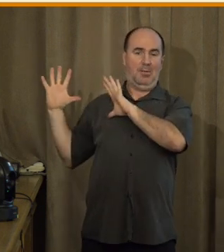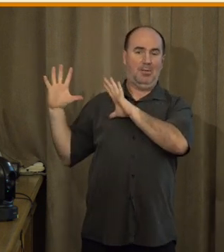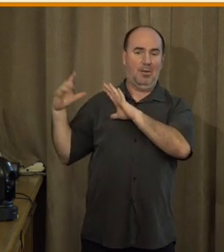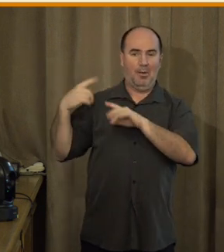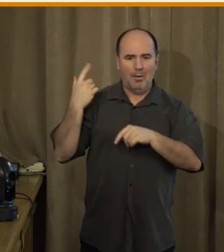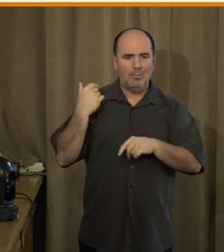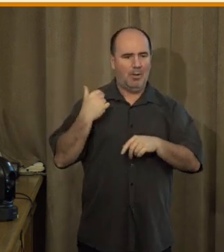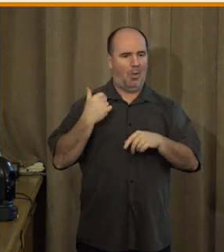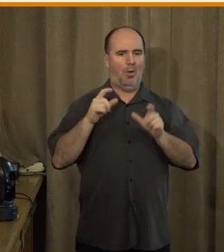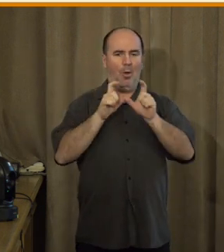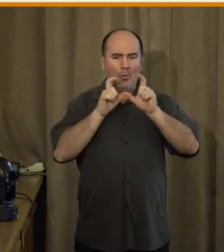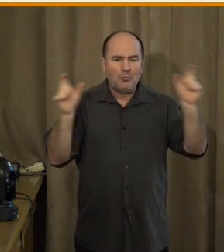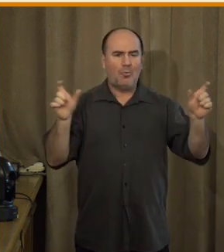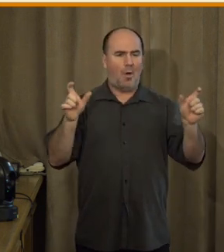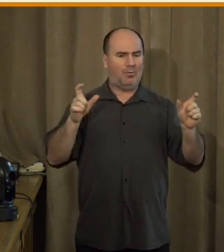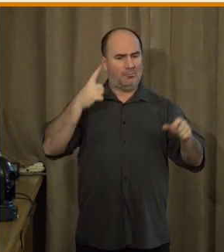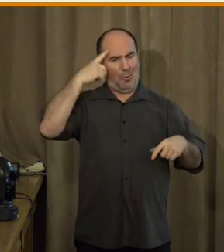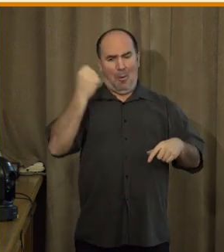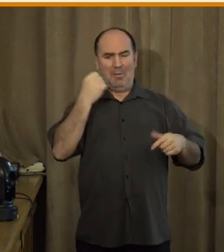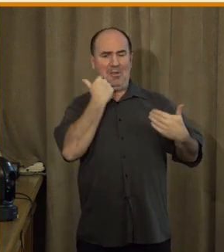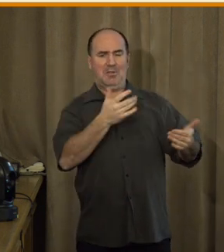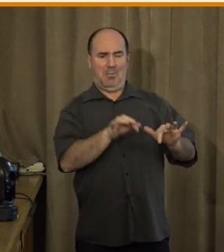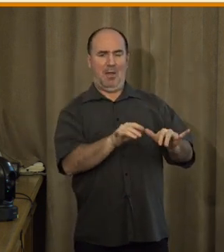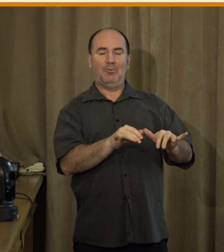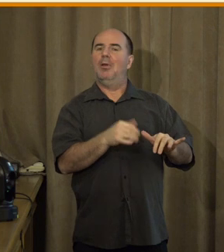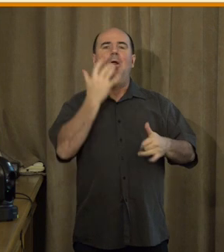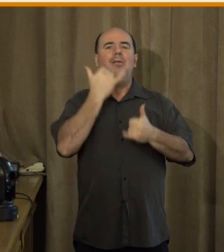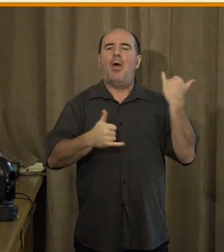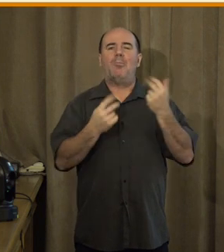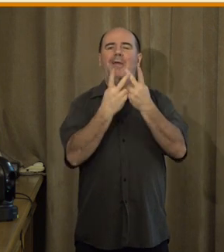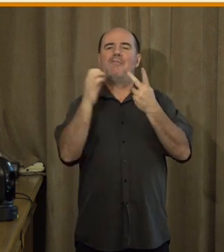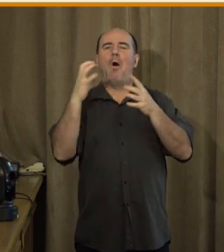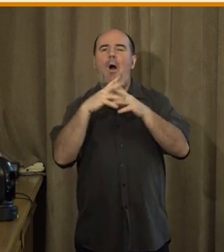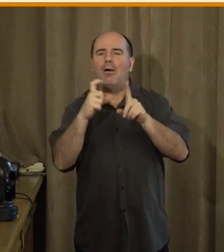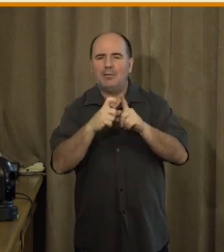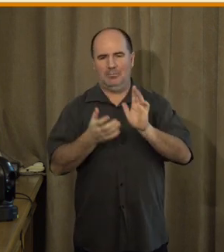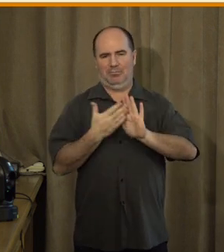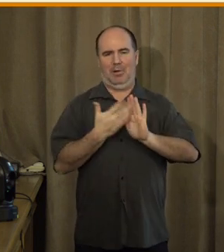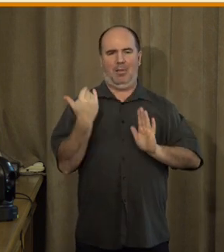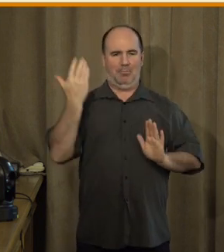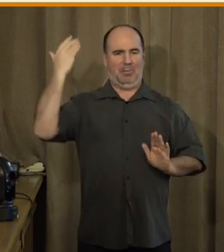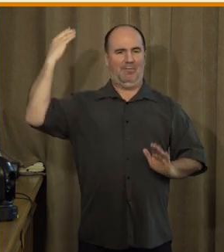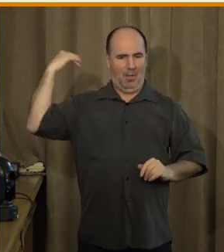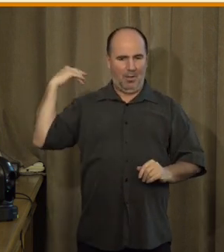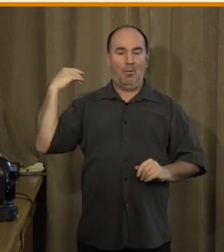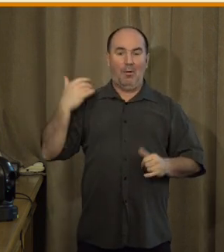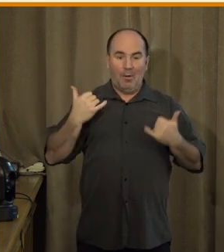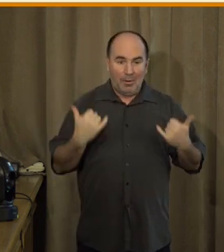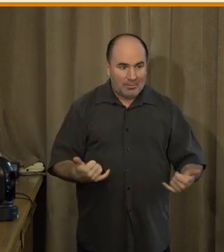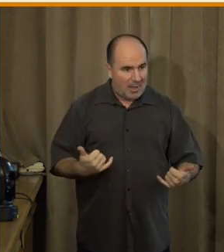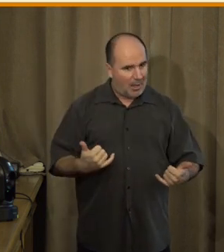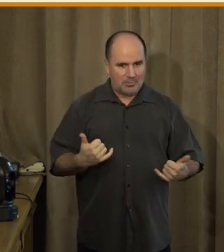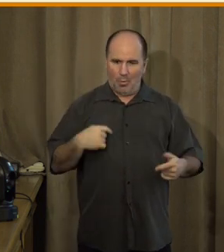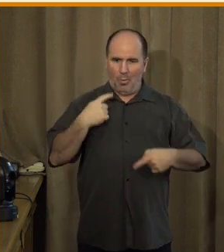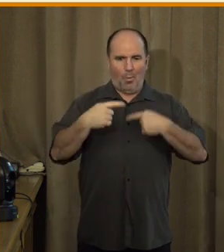nedostatečnou kompetenci mohlo být to, že neumím pracovat s Wordem, v dnešní době už jsou potřeba mnohem obtížnější digitální